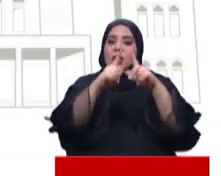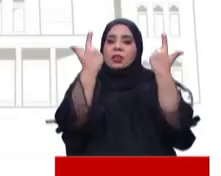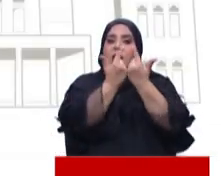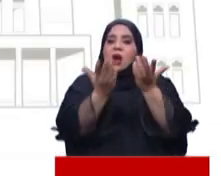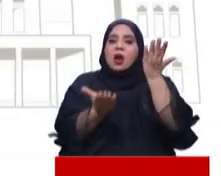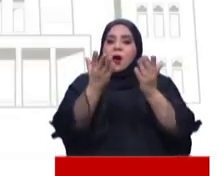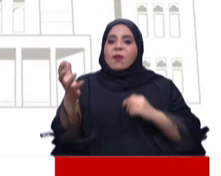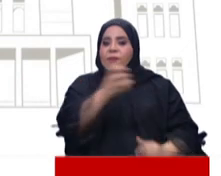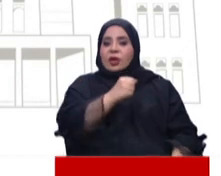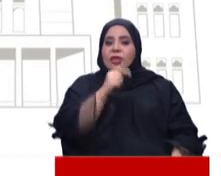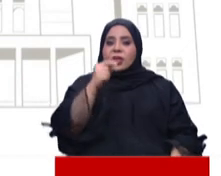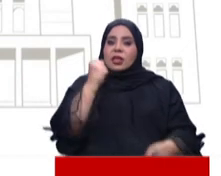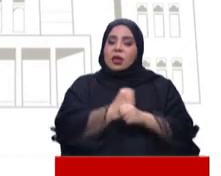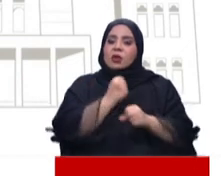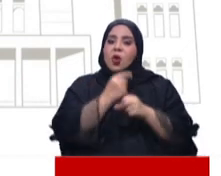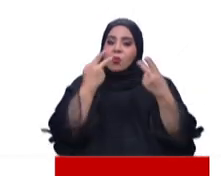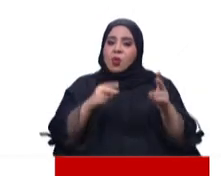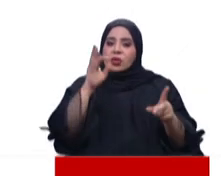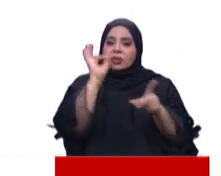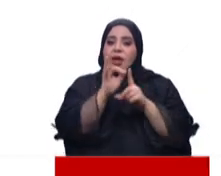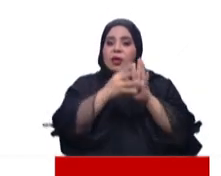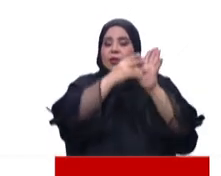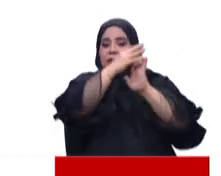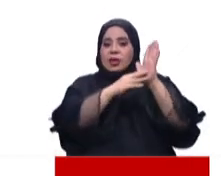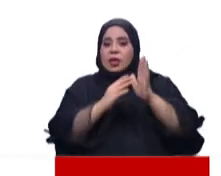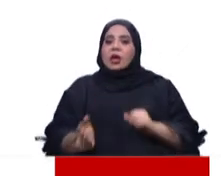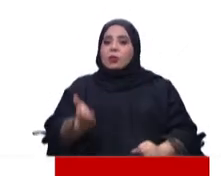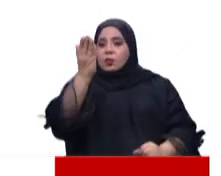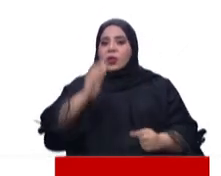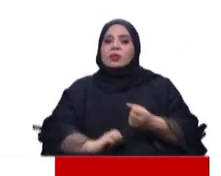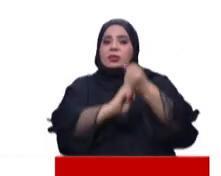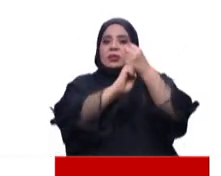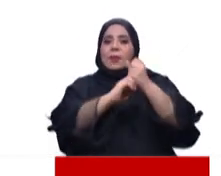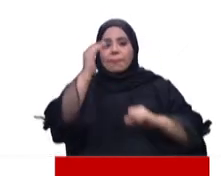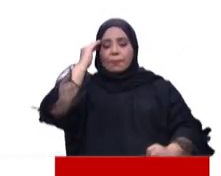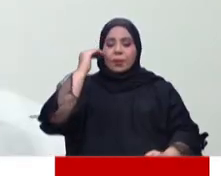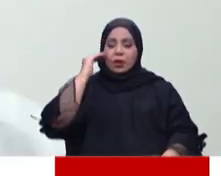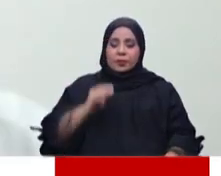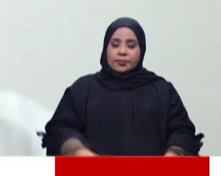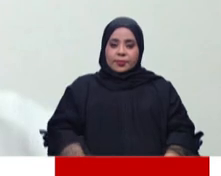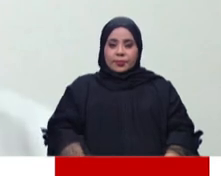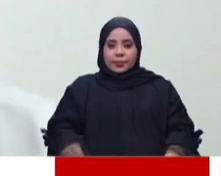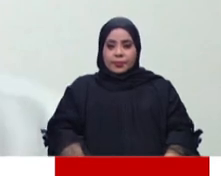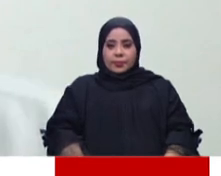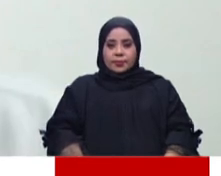تكافؤ الفرص تحقيقا لأهداف الخطة الوطنية للنهوض بالمرأة